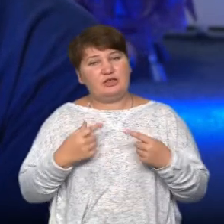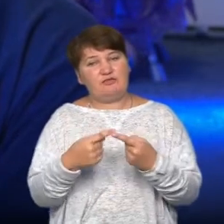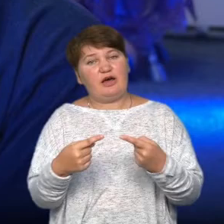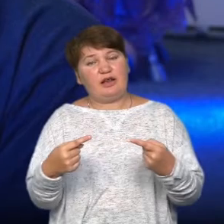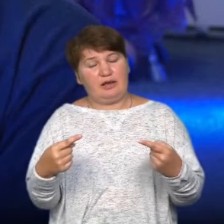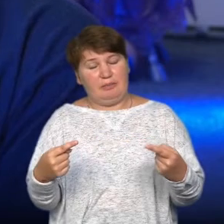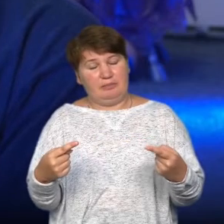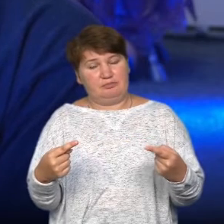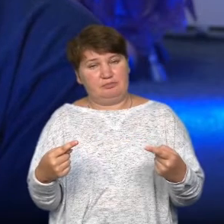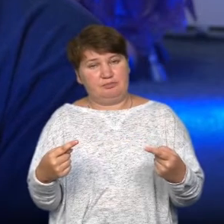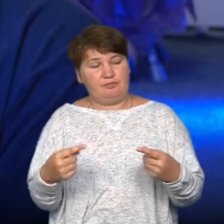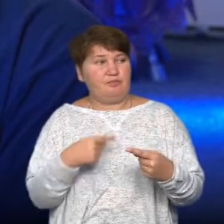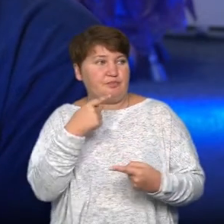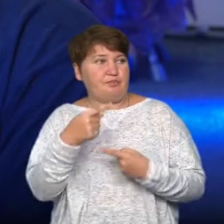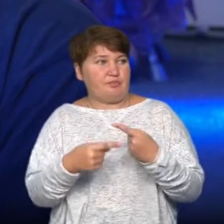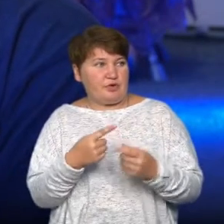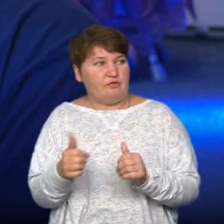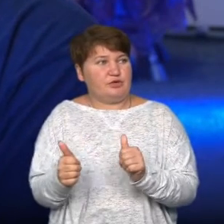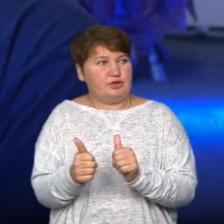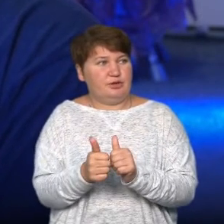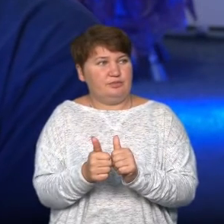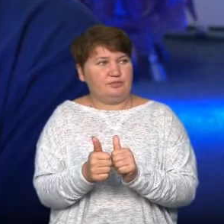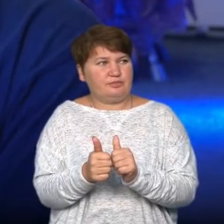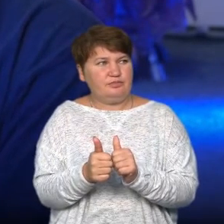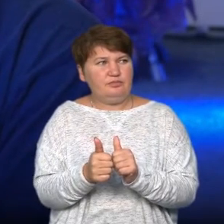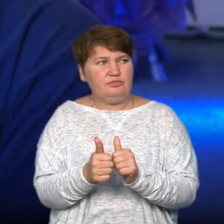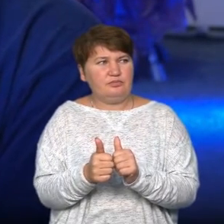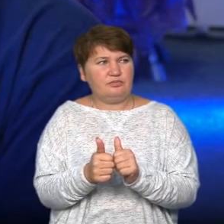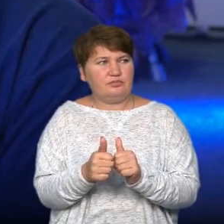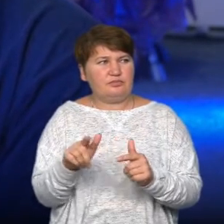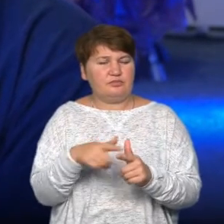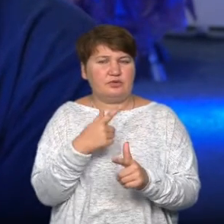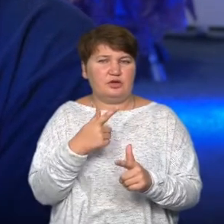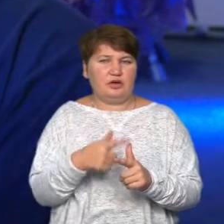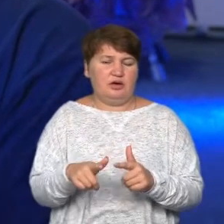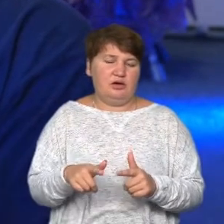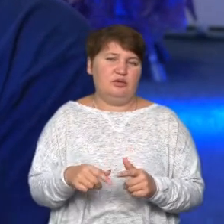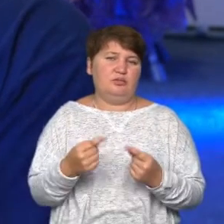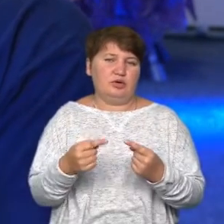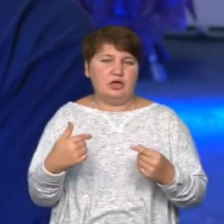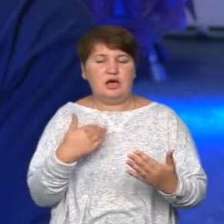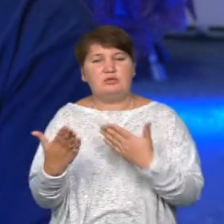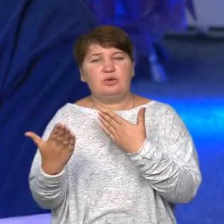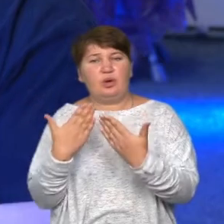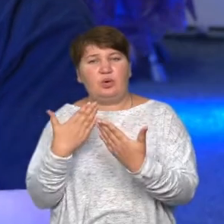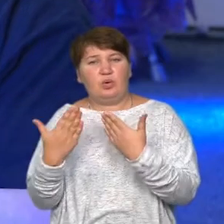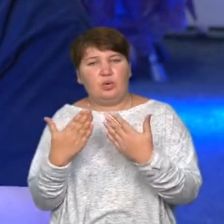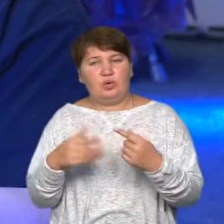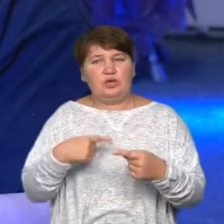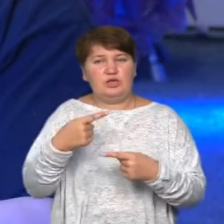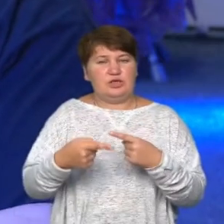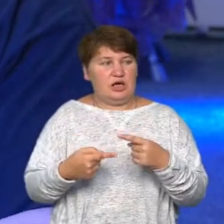завжди або Пітон, або Павук Тарантов, або Івана. Я з ними спілкуюся і через них я